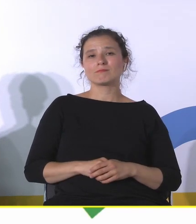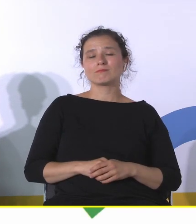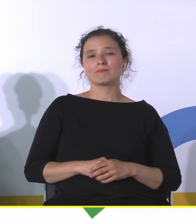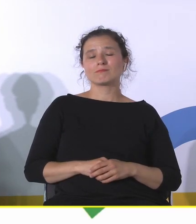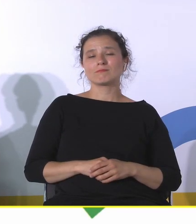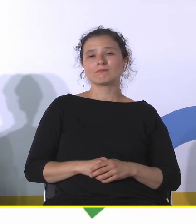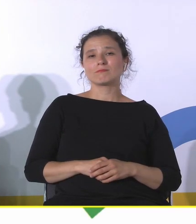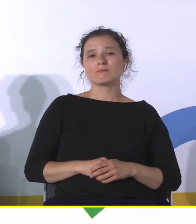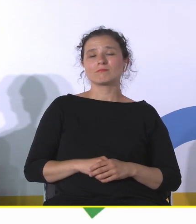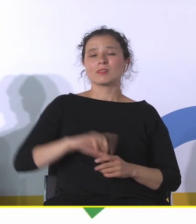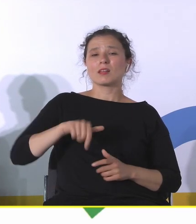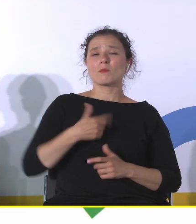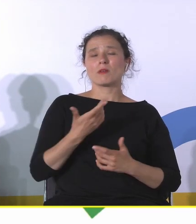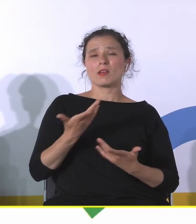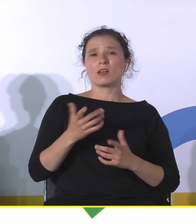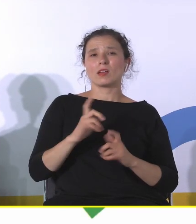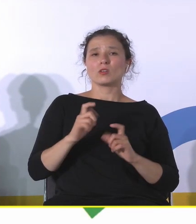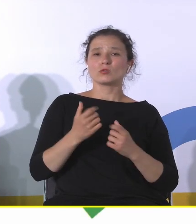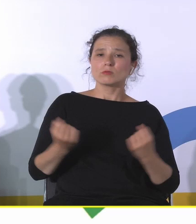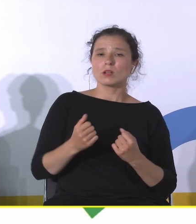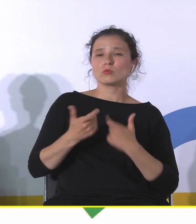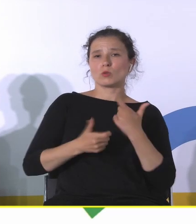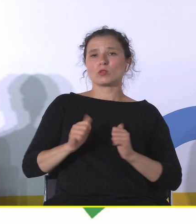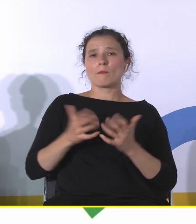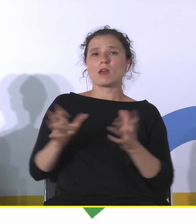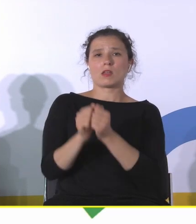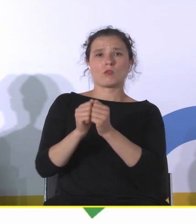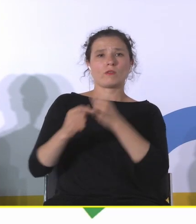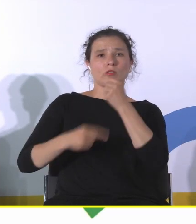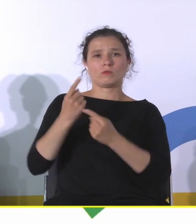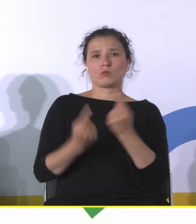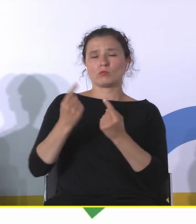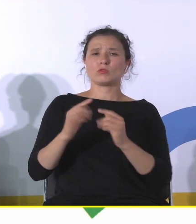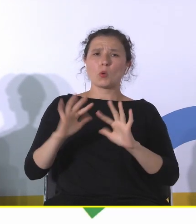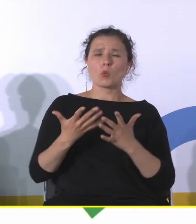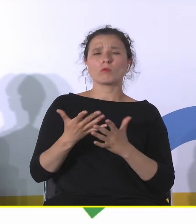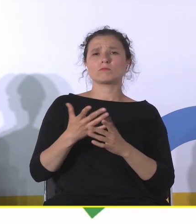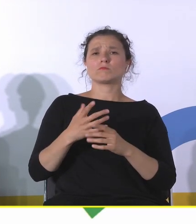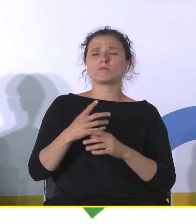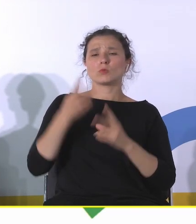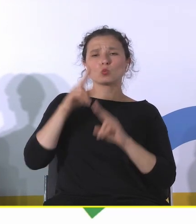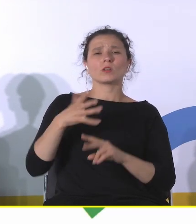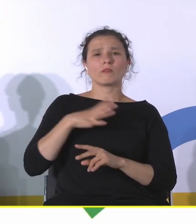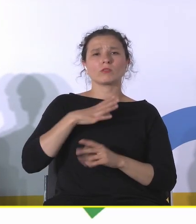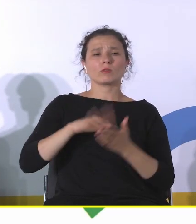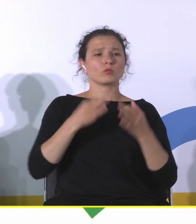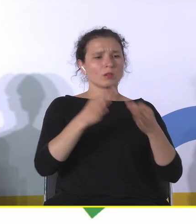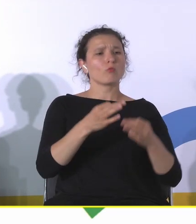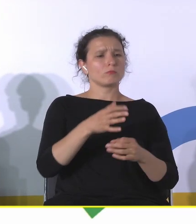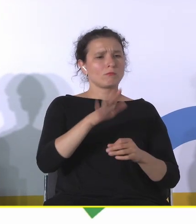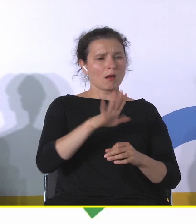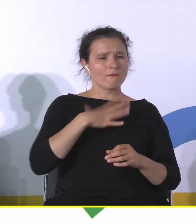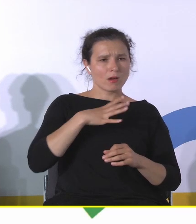ratować do dziedzictwa przemysłowe, to takie bardzo proste określenie wartości. Samochód ma jakąś swoją wartość, ten stół ma jakąś swoją wartość, ile jest warty